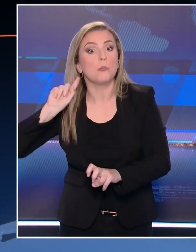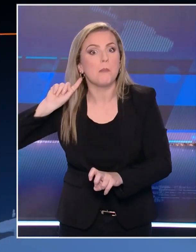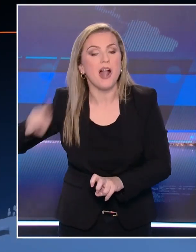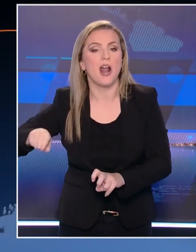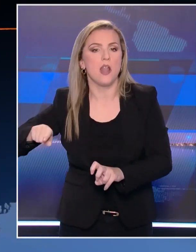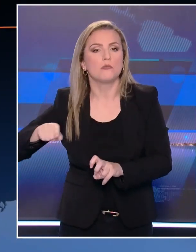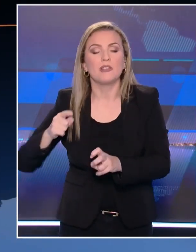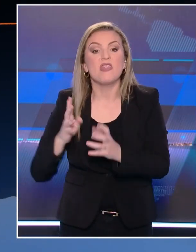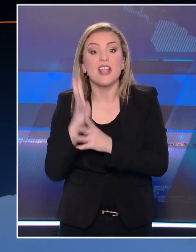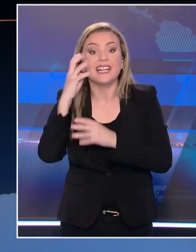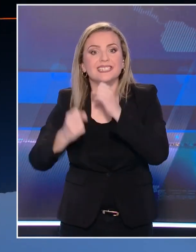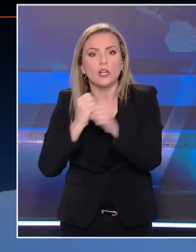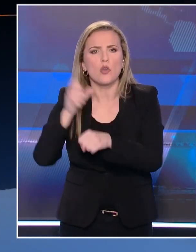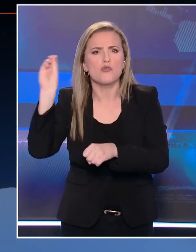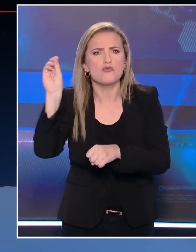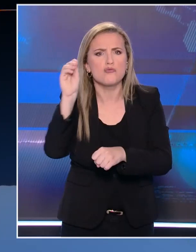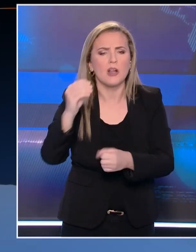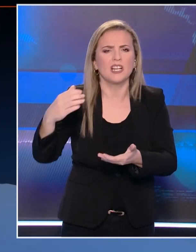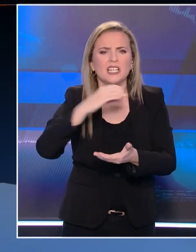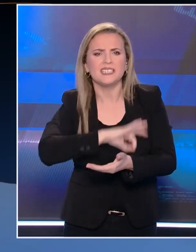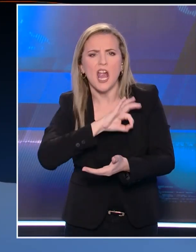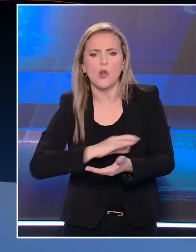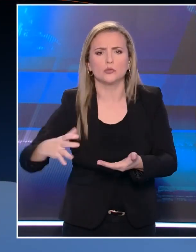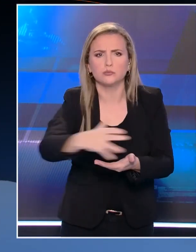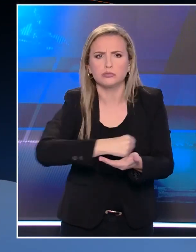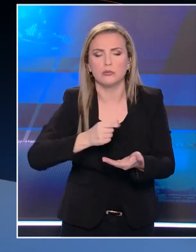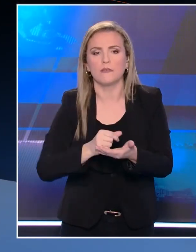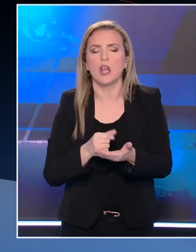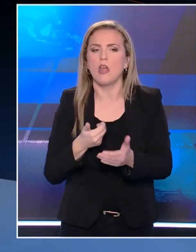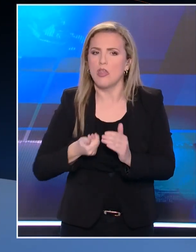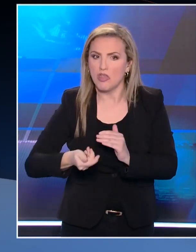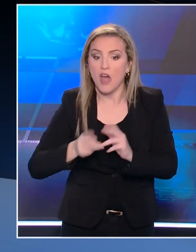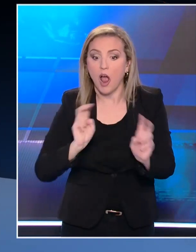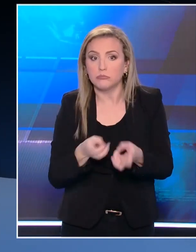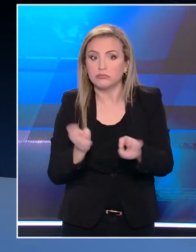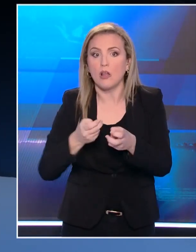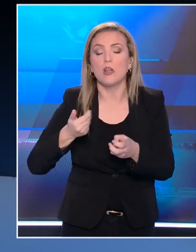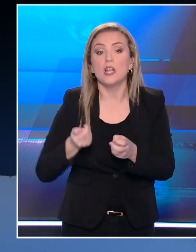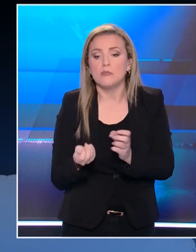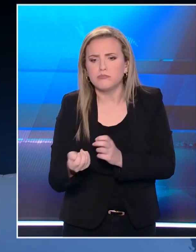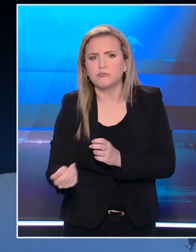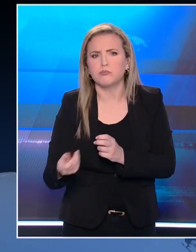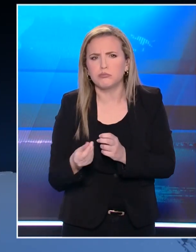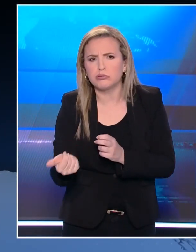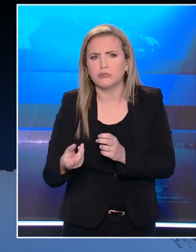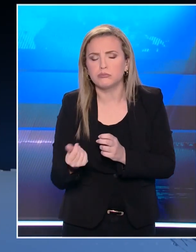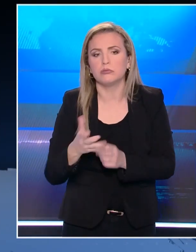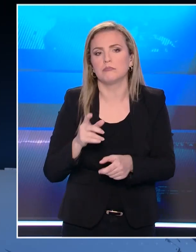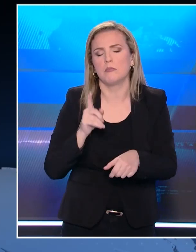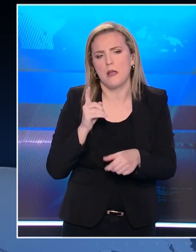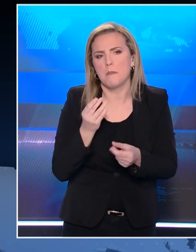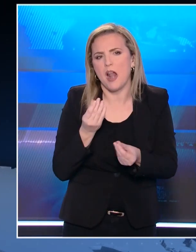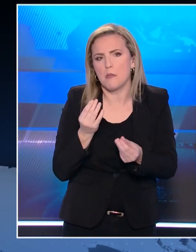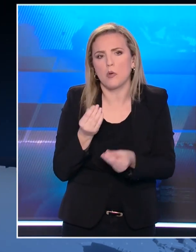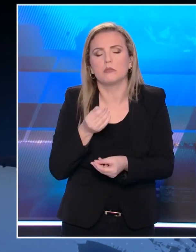περισσότερα από 14 χρόνια, ενώ εκφράζονται φόβοι για δεκάδες ακόμη θύματά του. Νέες αποκαλύψεις για τη δράση του ψευτογιατρού,